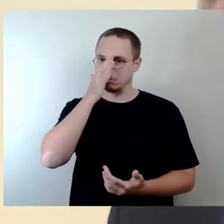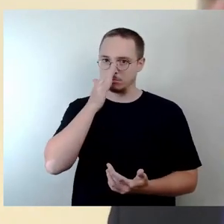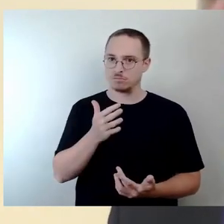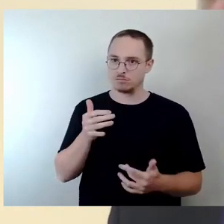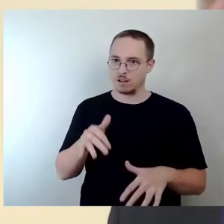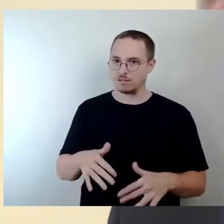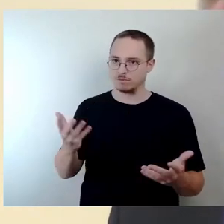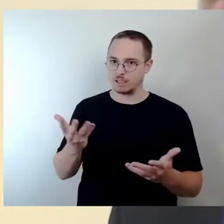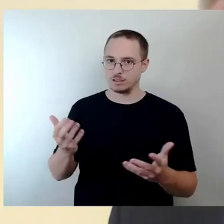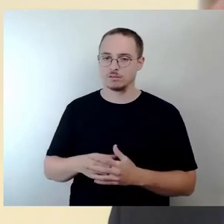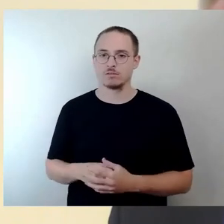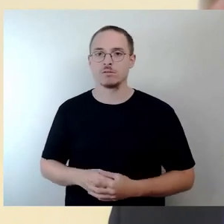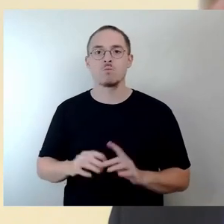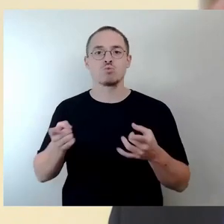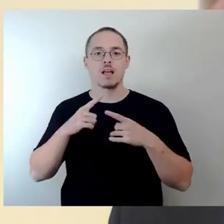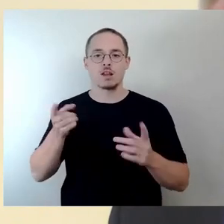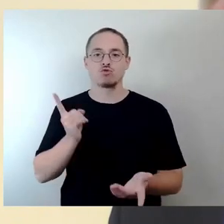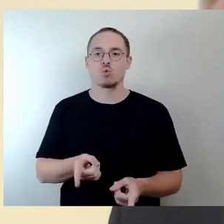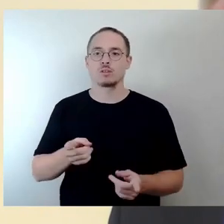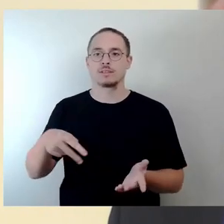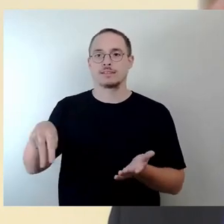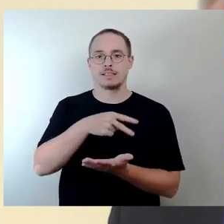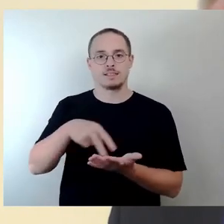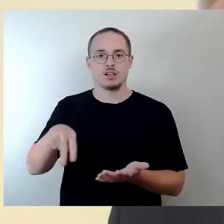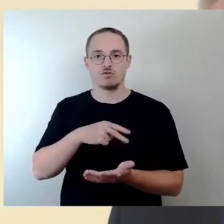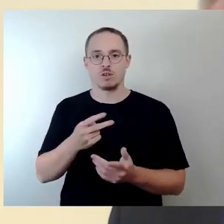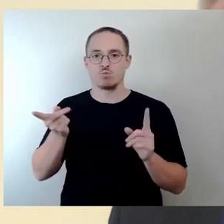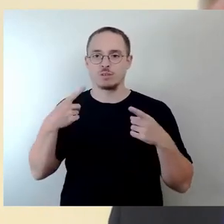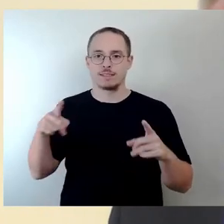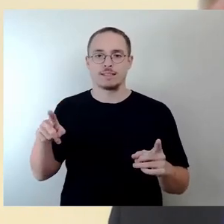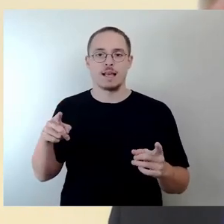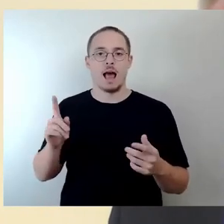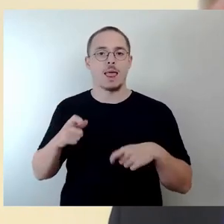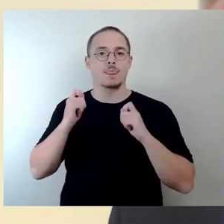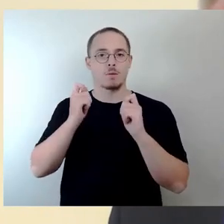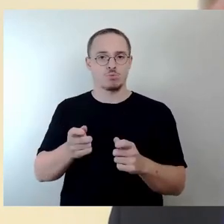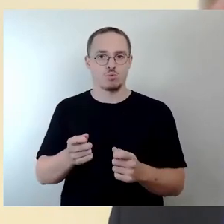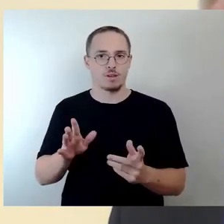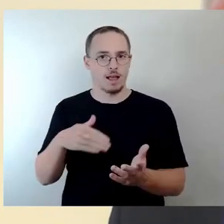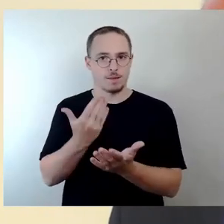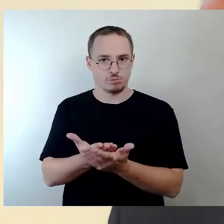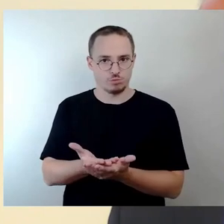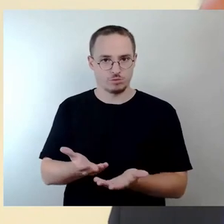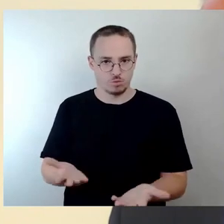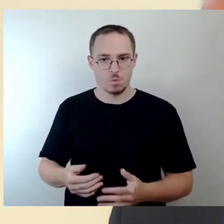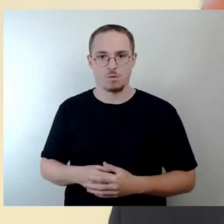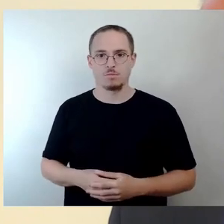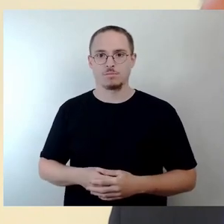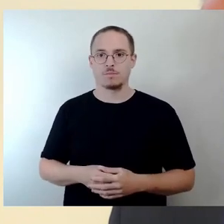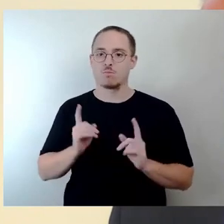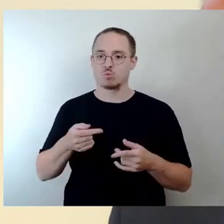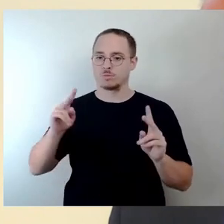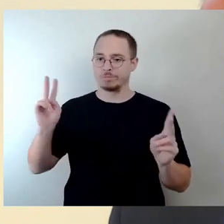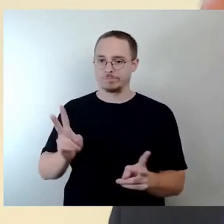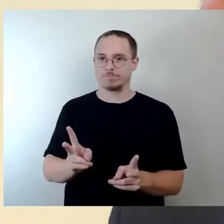Unterrichtsangebot für bisher ca. 8.000 Schülerinnen und Schüler auf etwa 6.500 reduzieren. Das betrifft